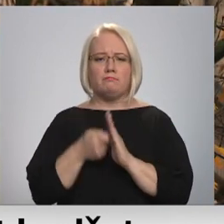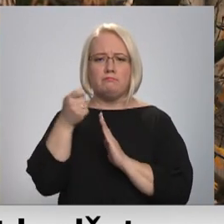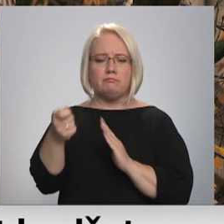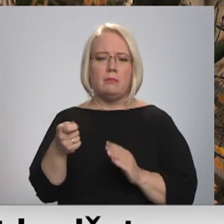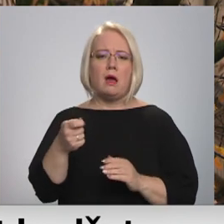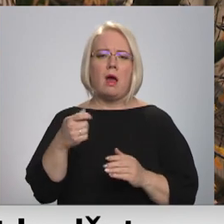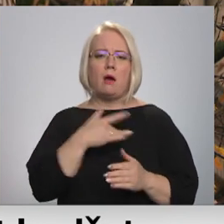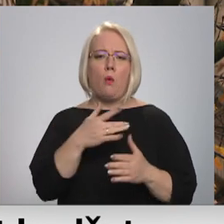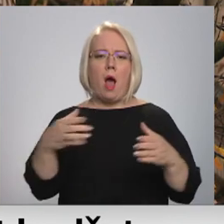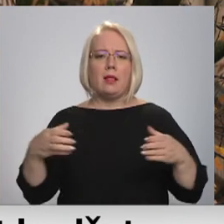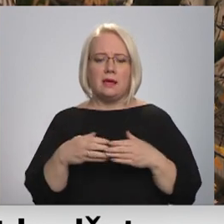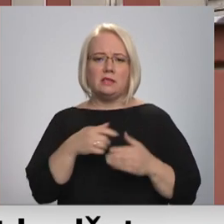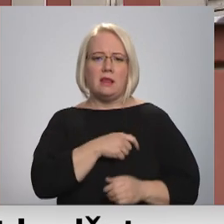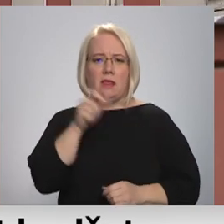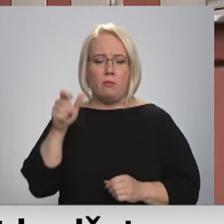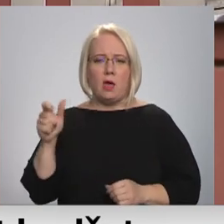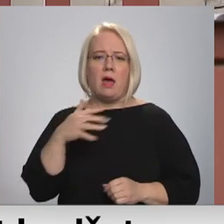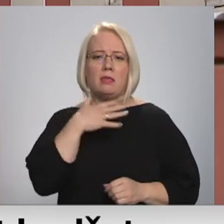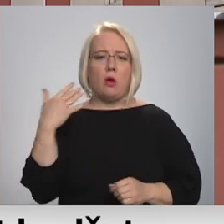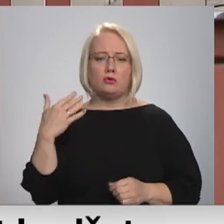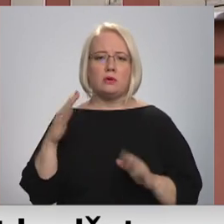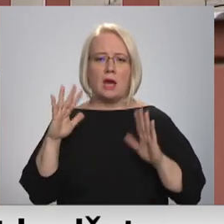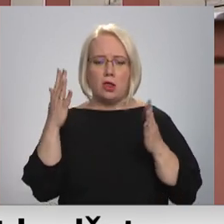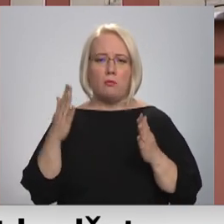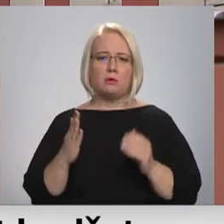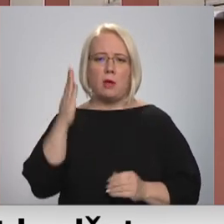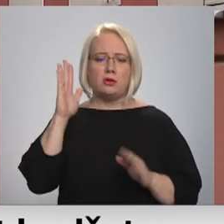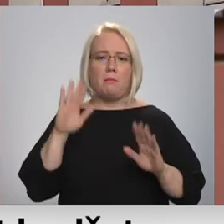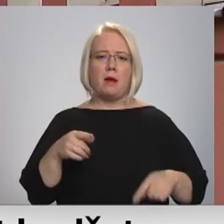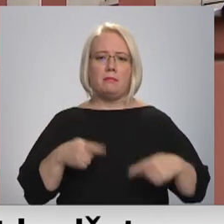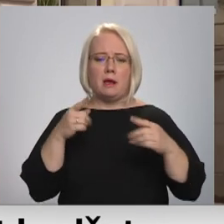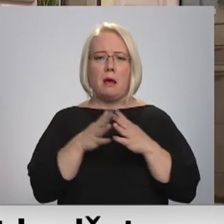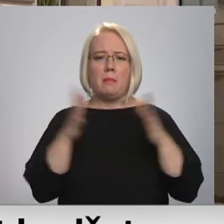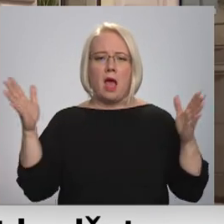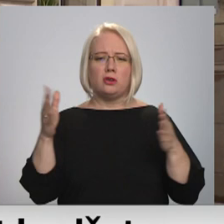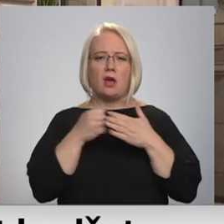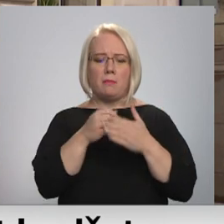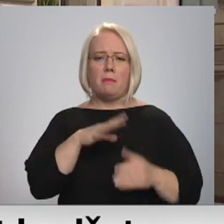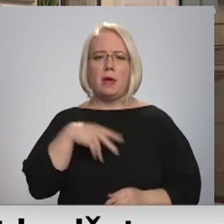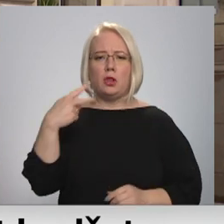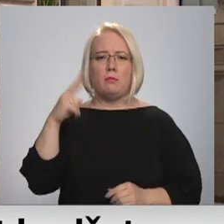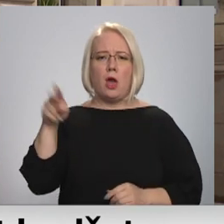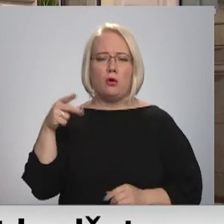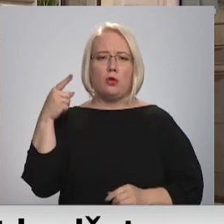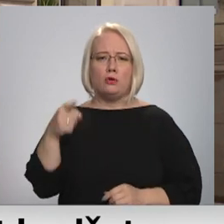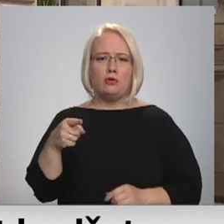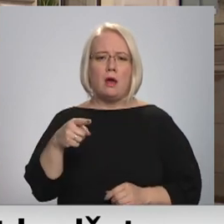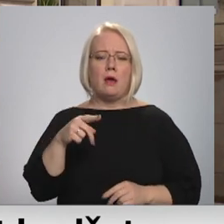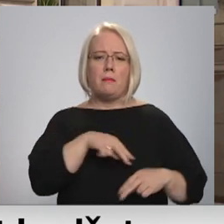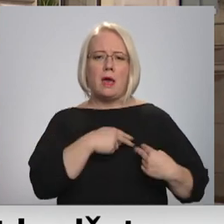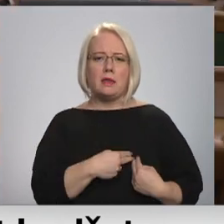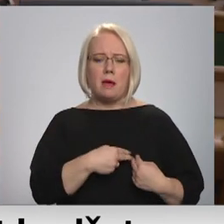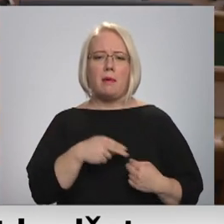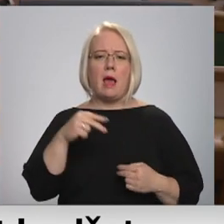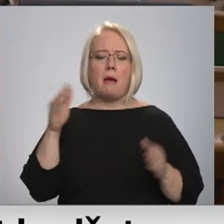Vairākos gadījumos par tiem balsoja arī daļa opozīcijas. Piemēram, plaša atbalsts bija 20 tūkstoši eiro piešķiršanai biedrībai Latvijas